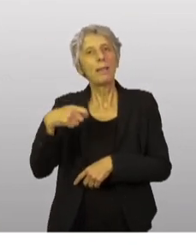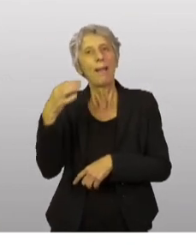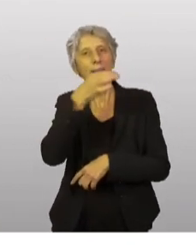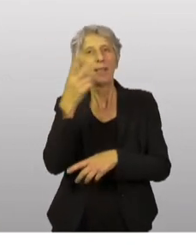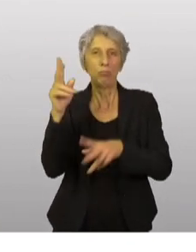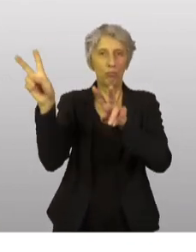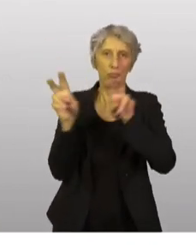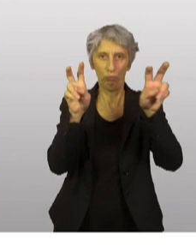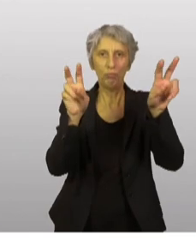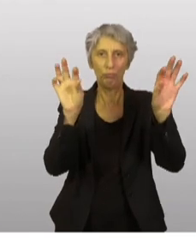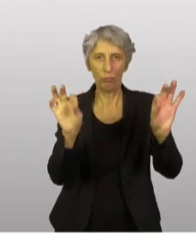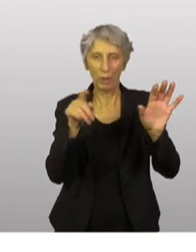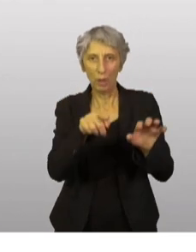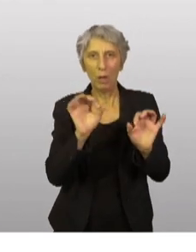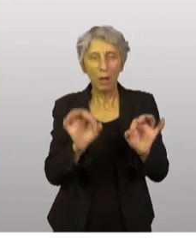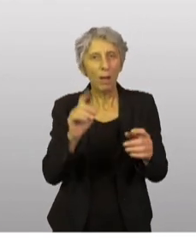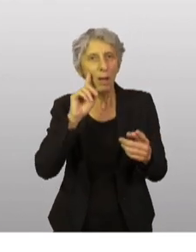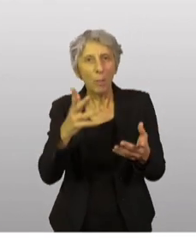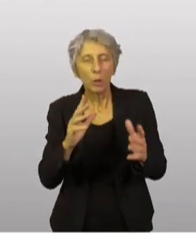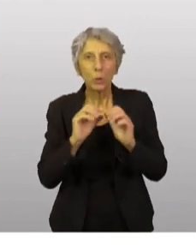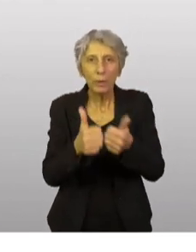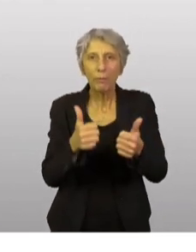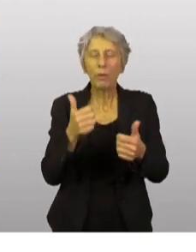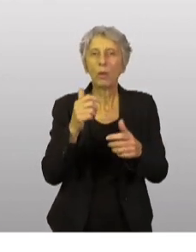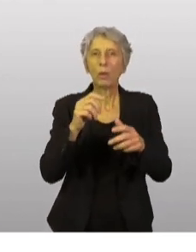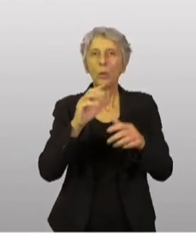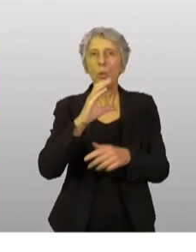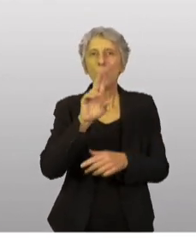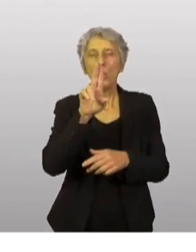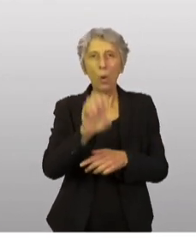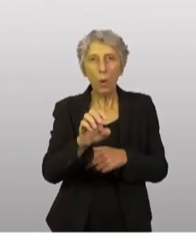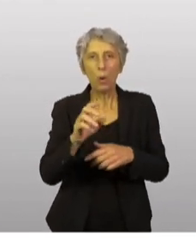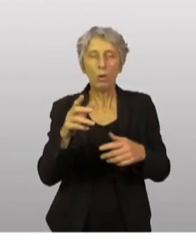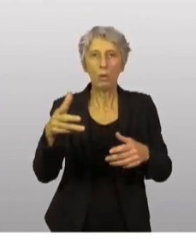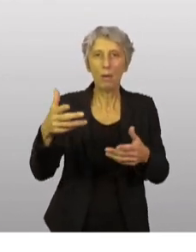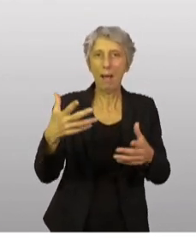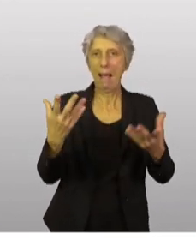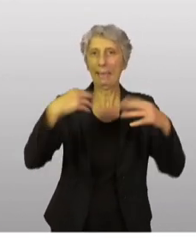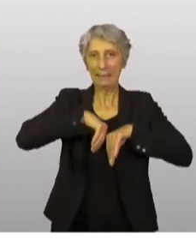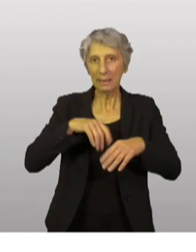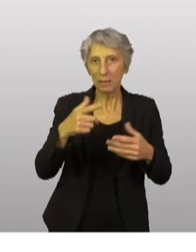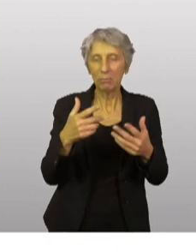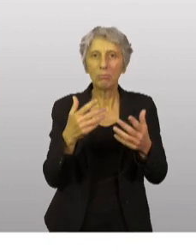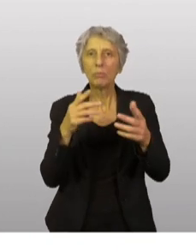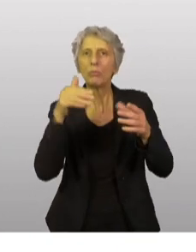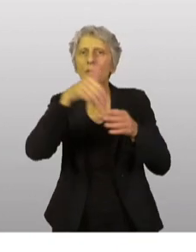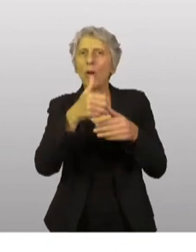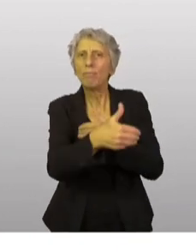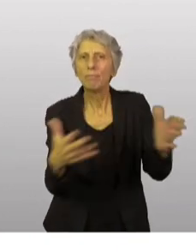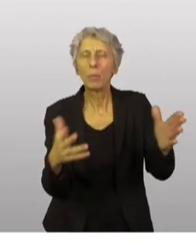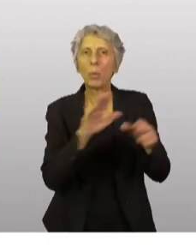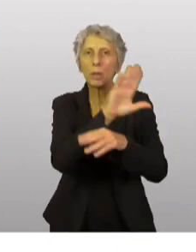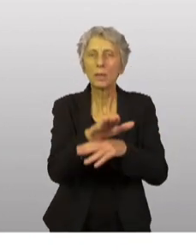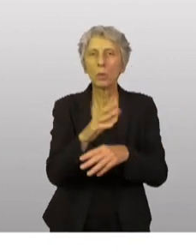sera basé sur les acquis développés par la Commission européenne pour l'aide humanitaire dans le cadre de son mécanisme de protection civile.